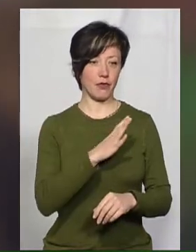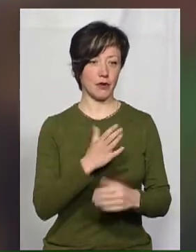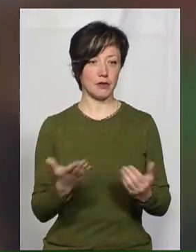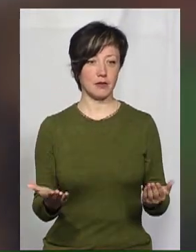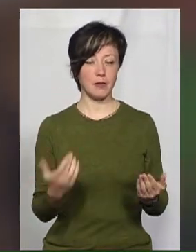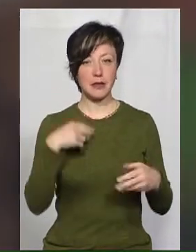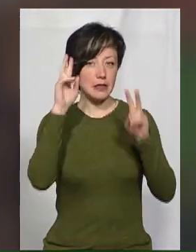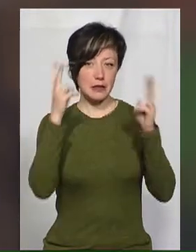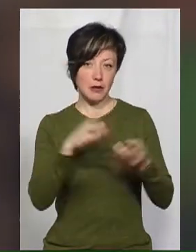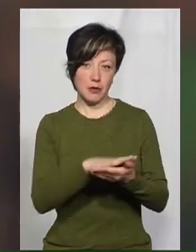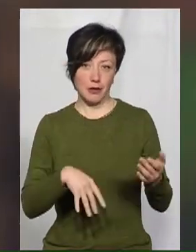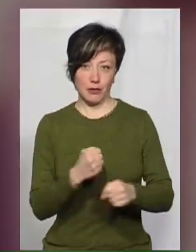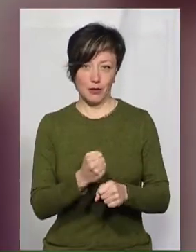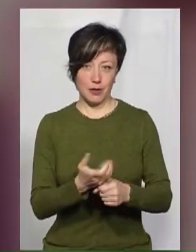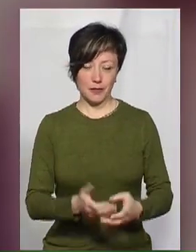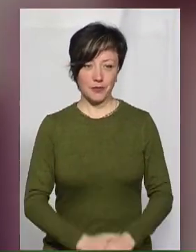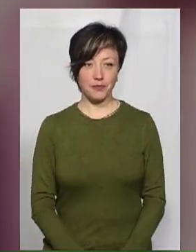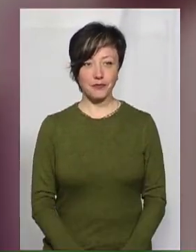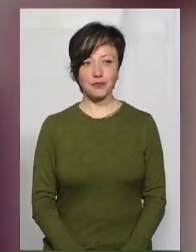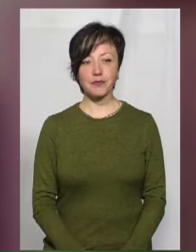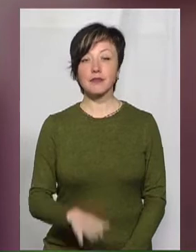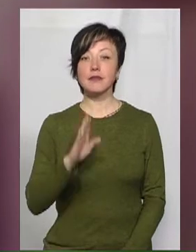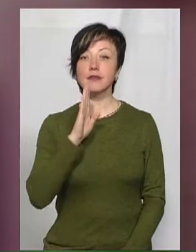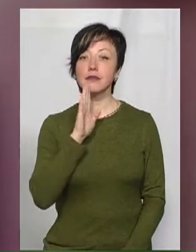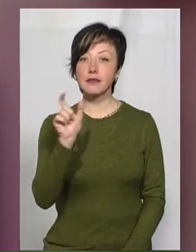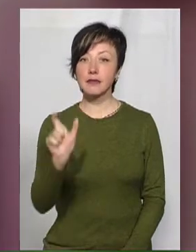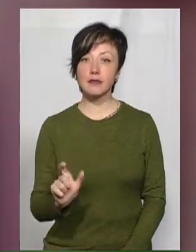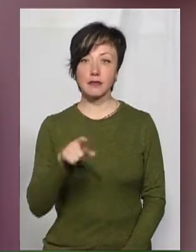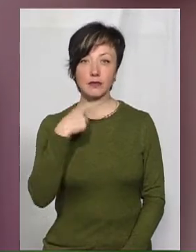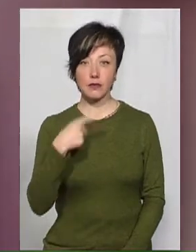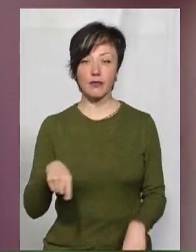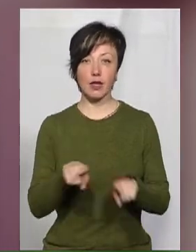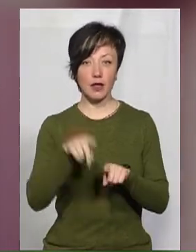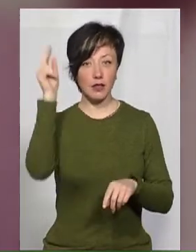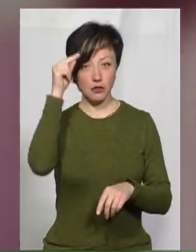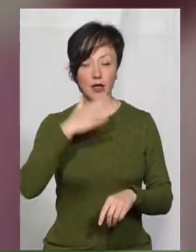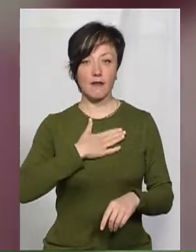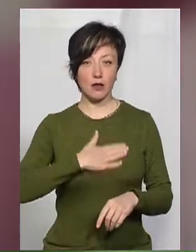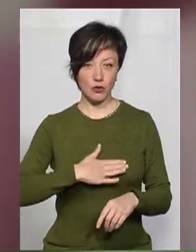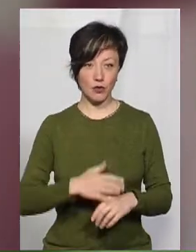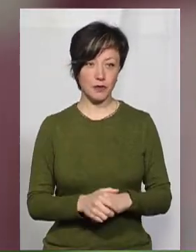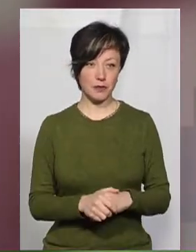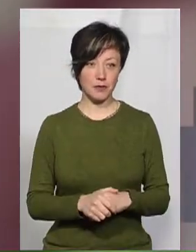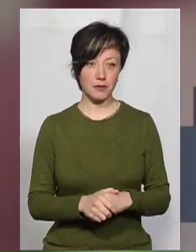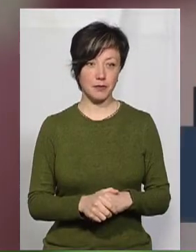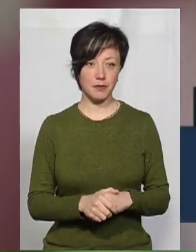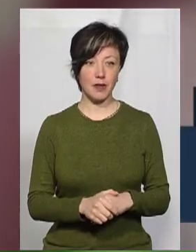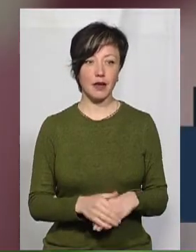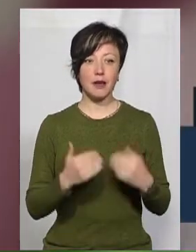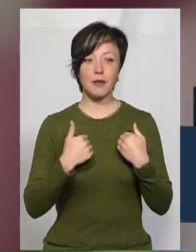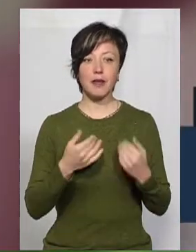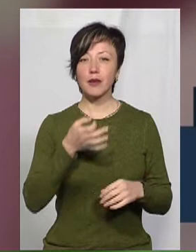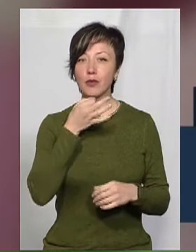от ми не знаємо, що далі робити. Школярка Аріна Потапова говорить, таке навчання її влаштовує. Ну, подобається те, що